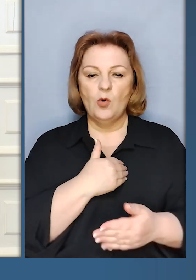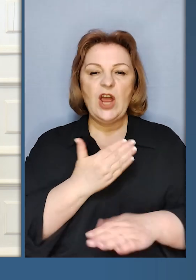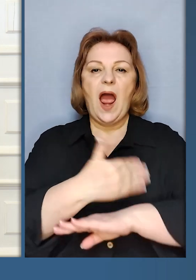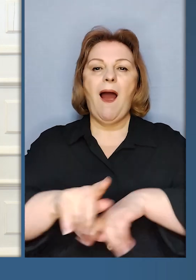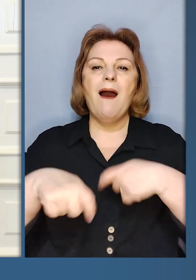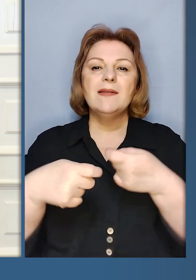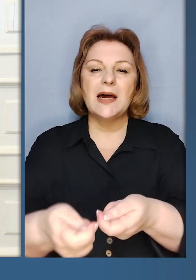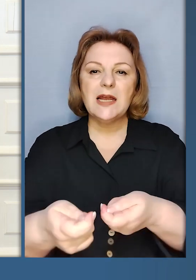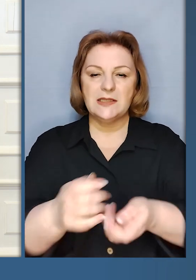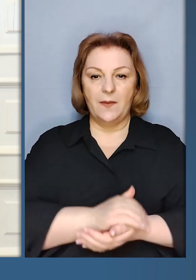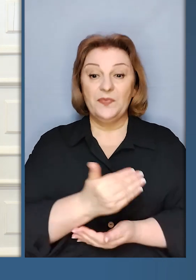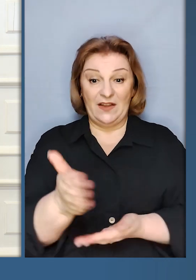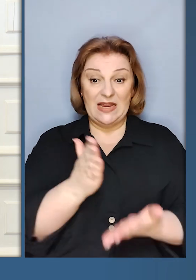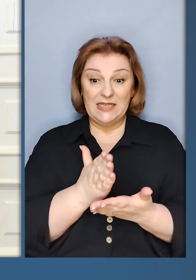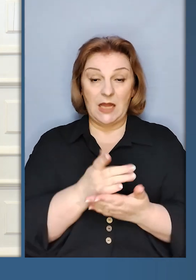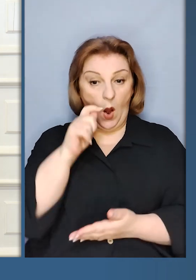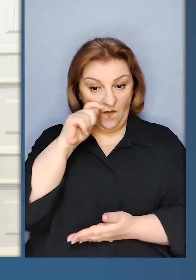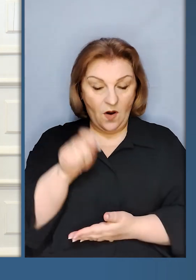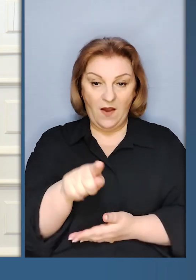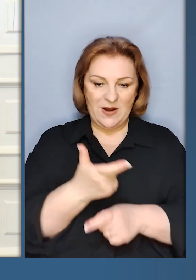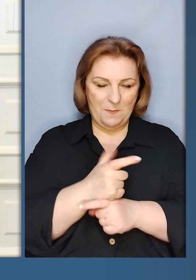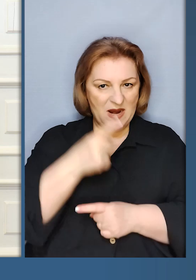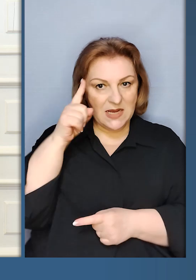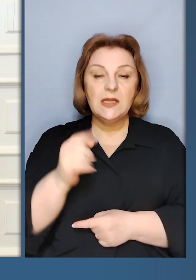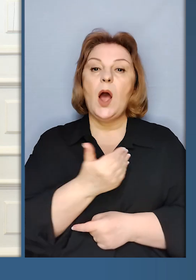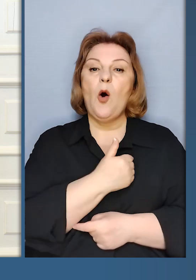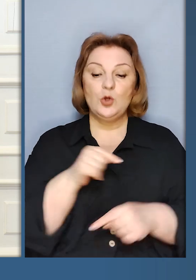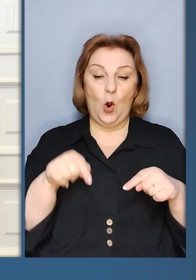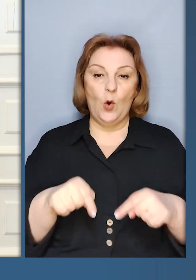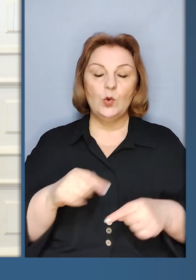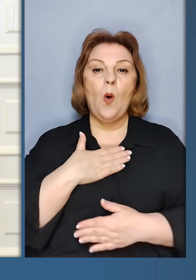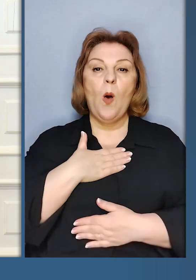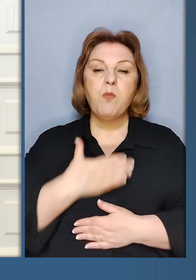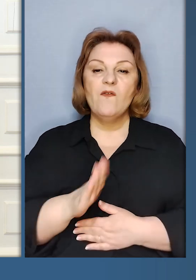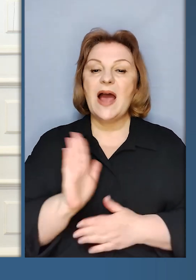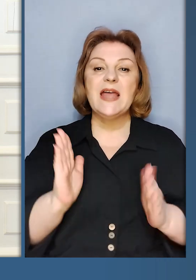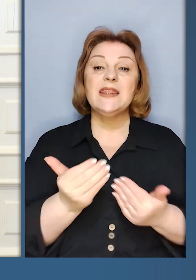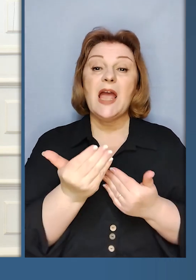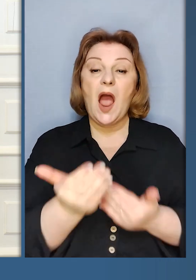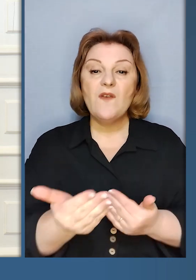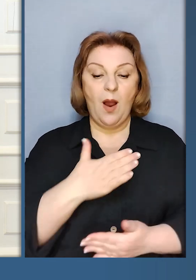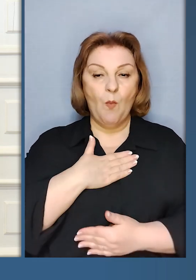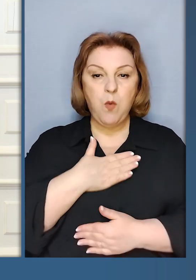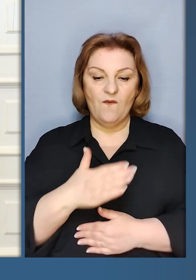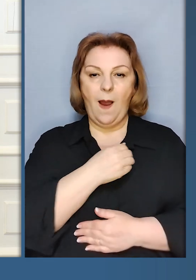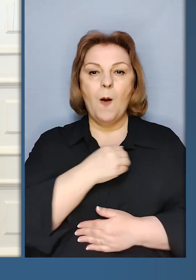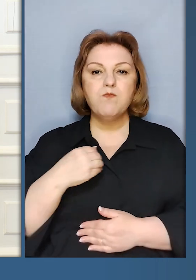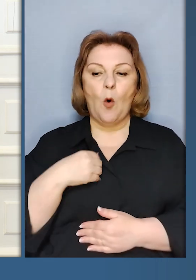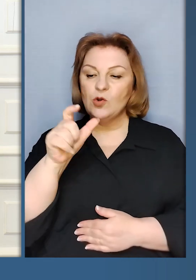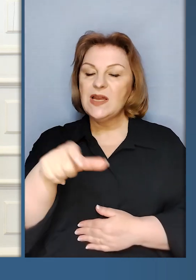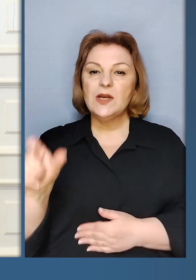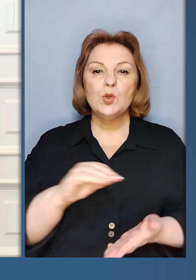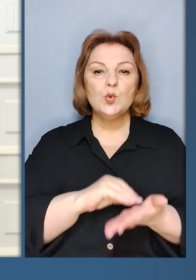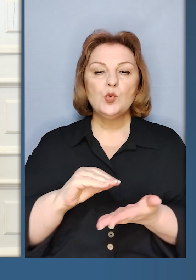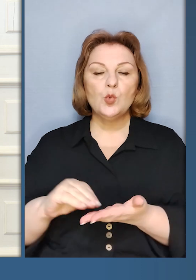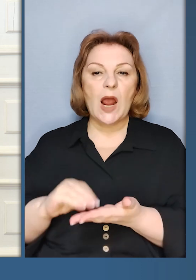який я хотів би адресувати. Ви знаходитесь в Україні, ви більш знаєте. Я хотів би тут подякувати і не тільки вам, подякувати